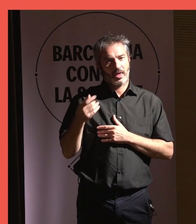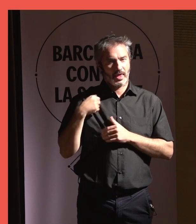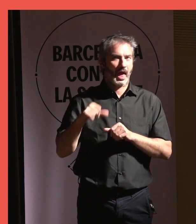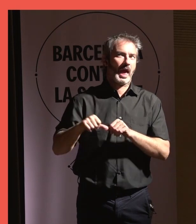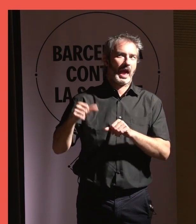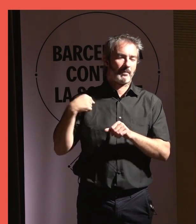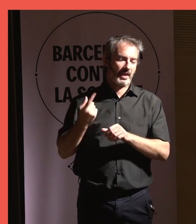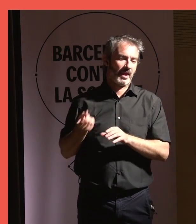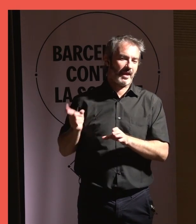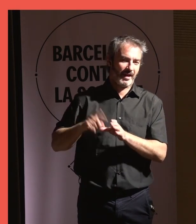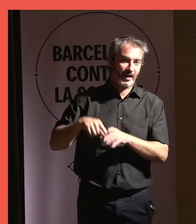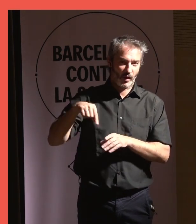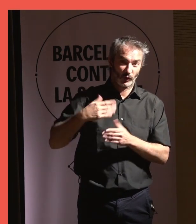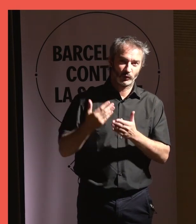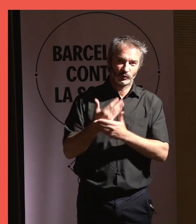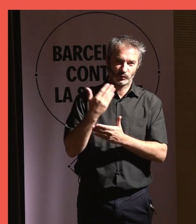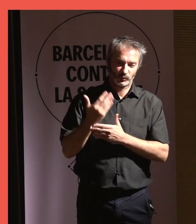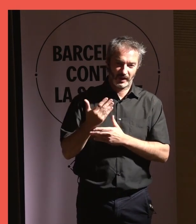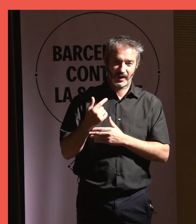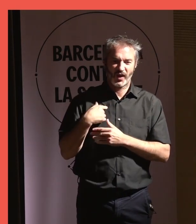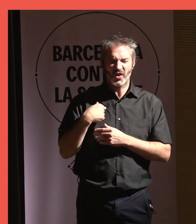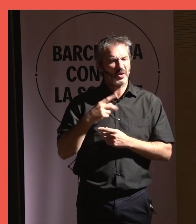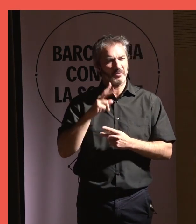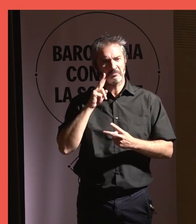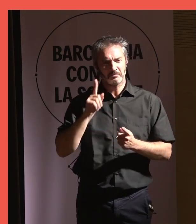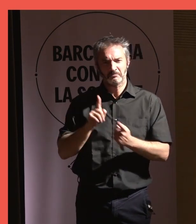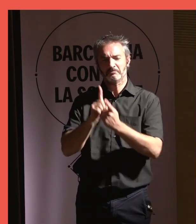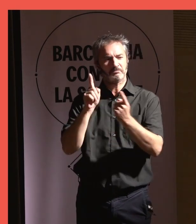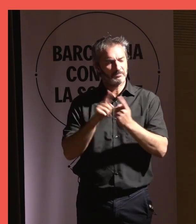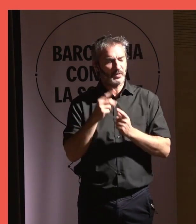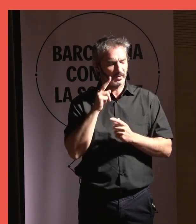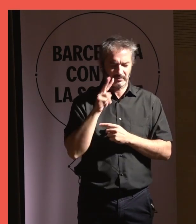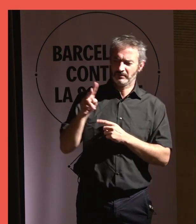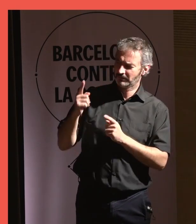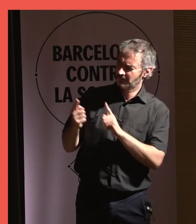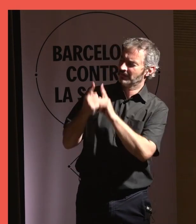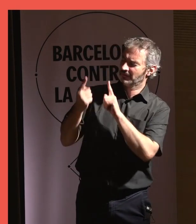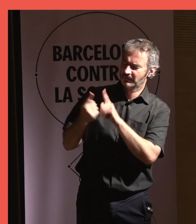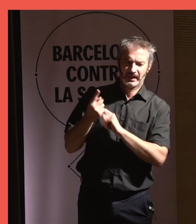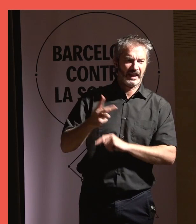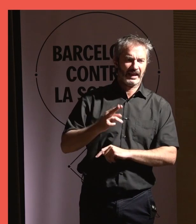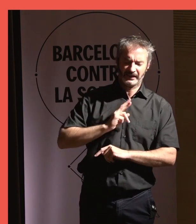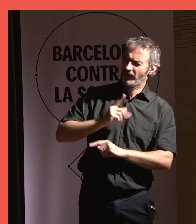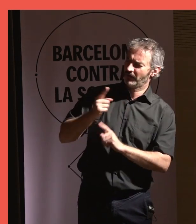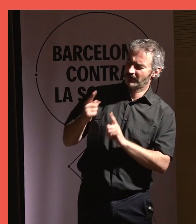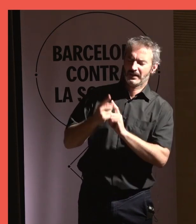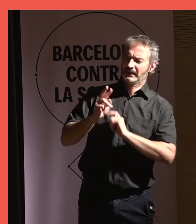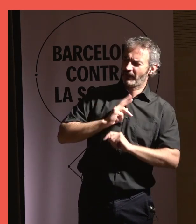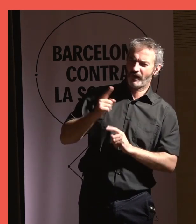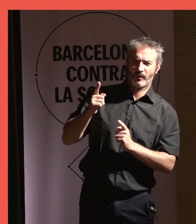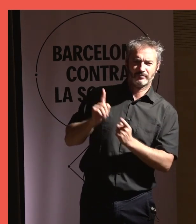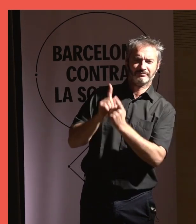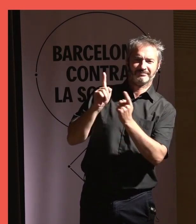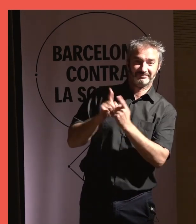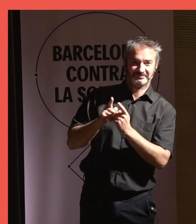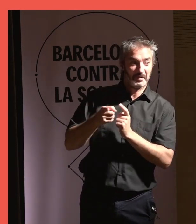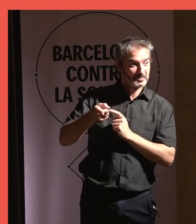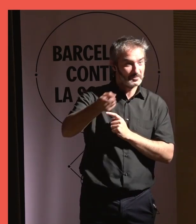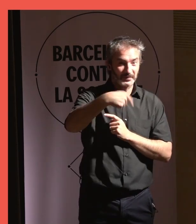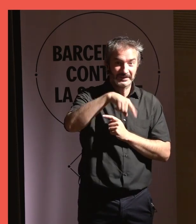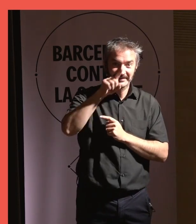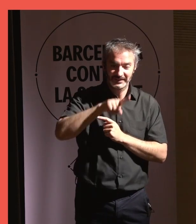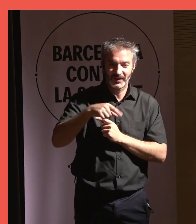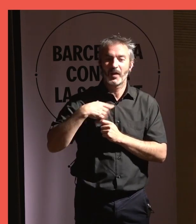implicat abans, que jo crec que al llarg d'aquestes jornades jo me'l trobava a tot arreu. Jo em girava i em trobava el regidor. No us ha passat? A vosaltres? Jo sí.